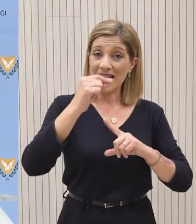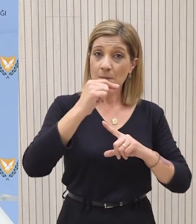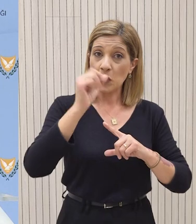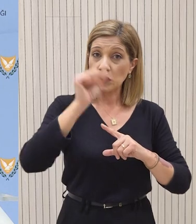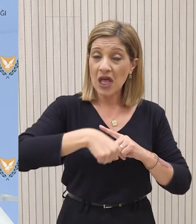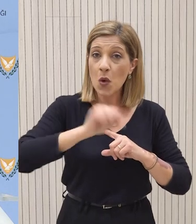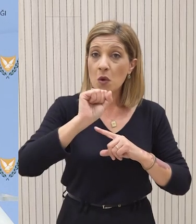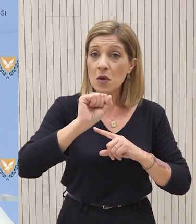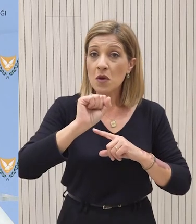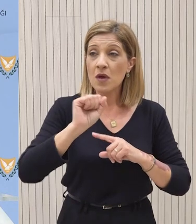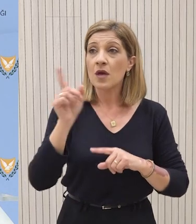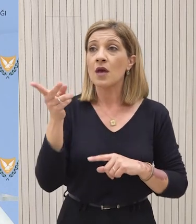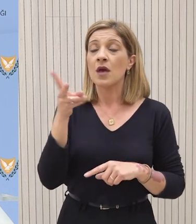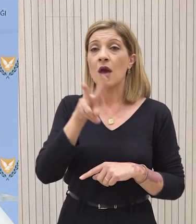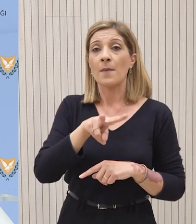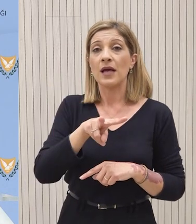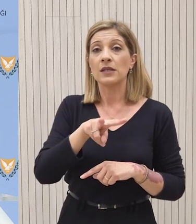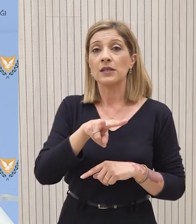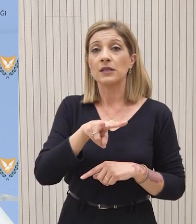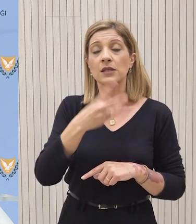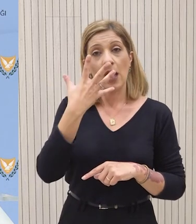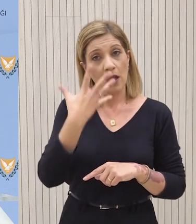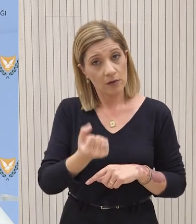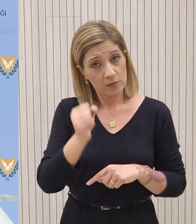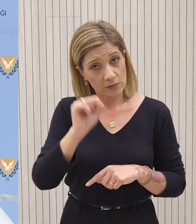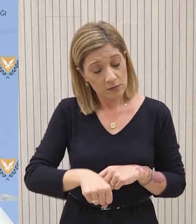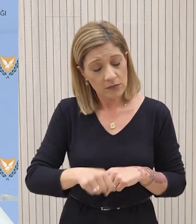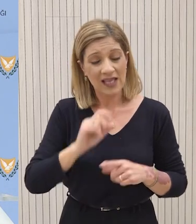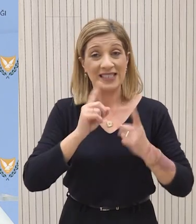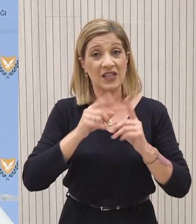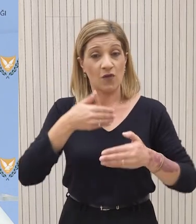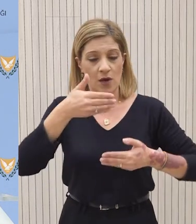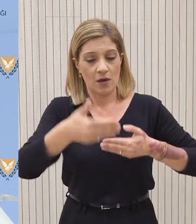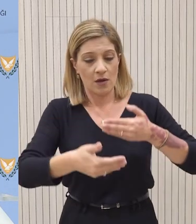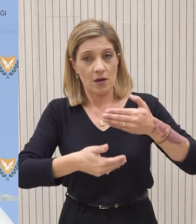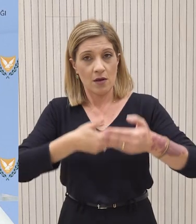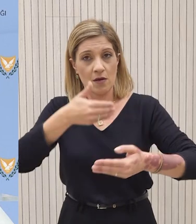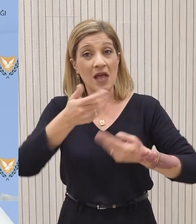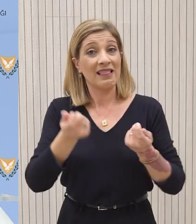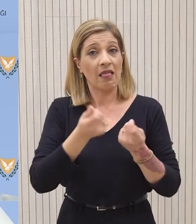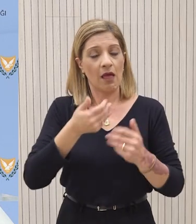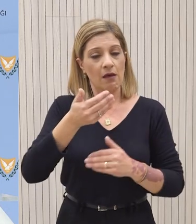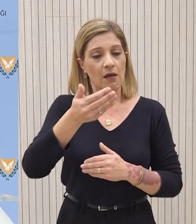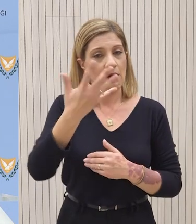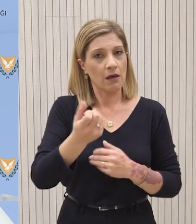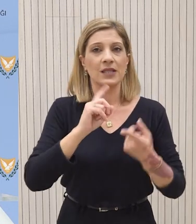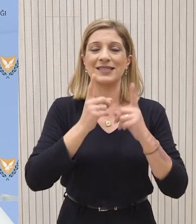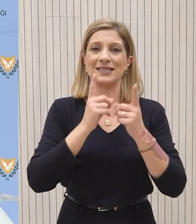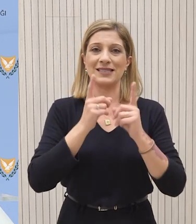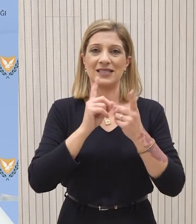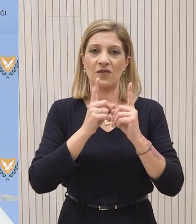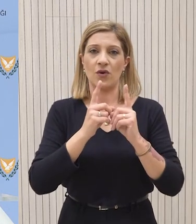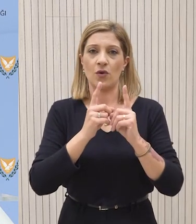Αυτό που μπορώ να σας πω είναι ότι υπάρχει συμφωνία για τα επόμενα βήματα και τα δύο μέρη μέσα από τις συγκλήσεις που προνοεί